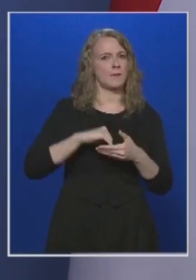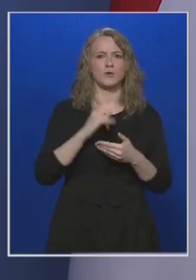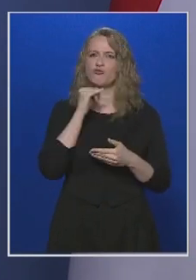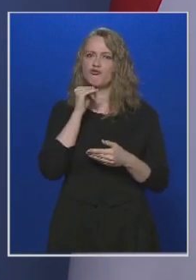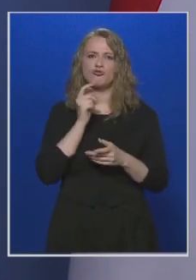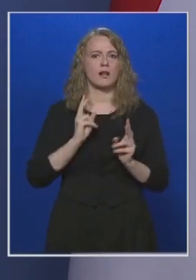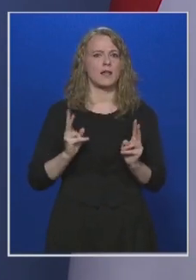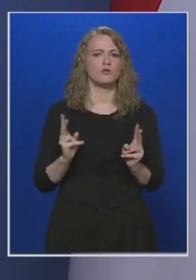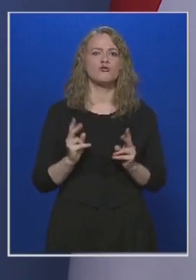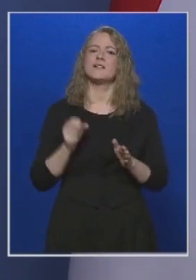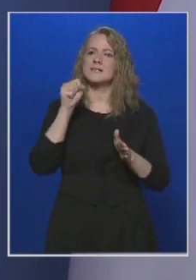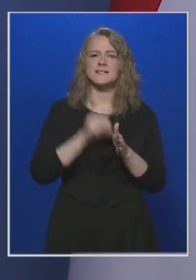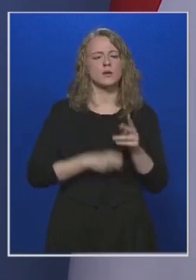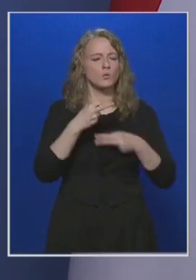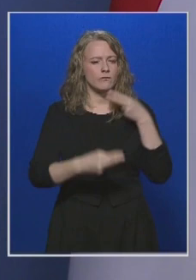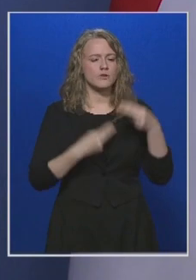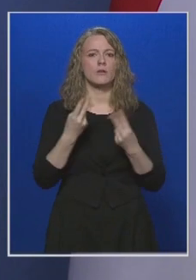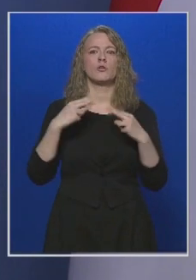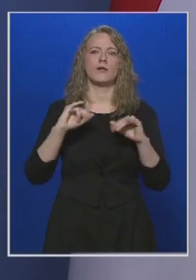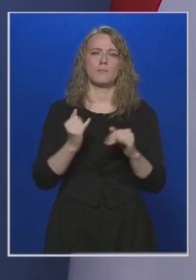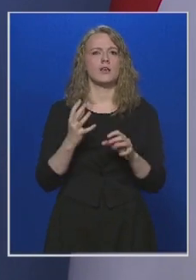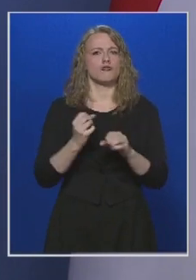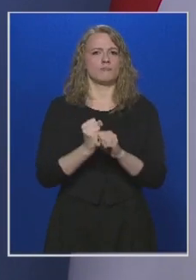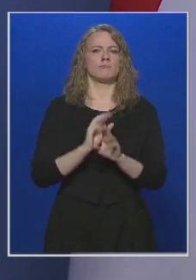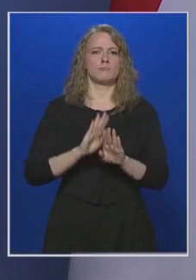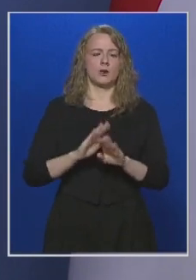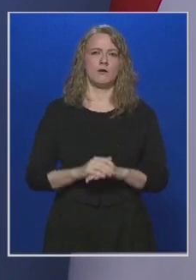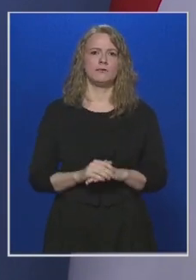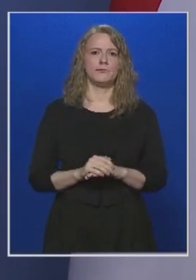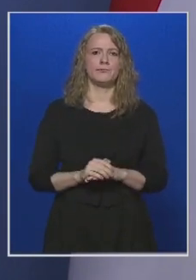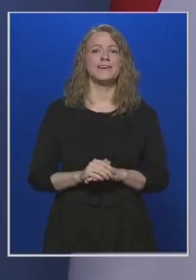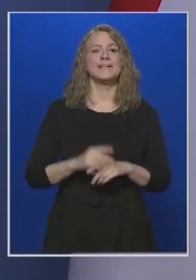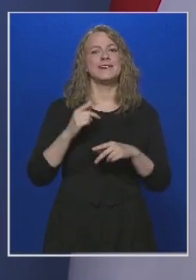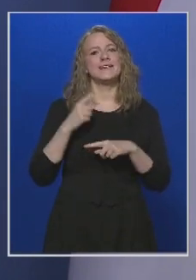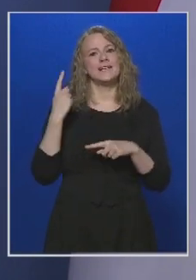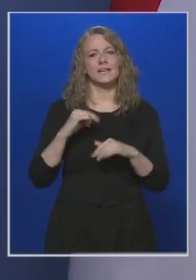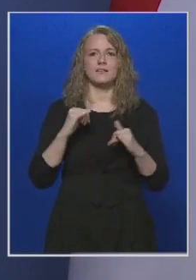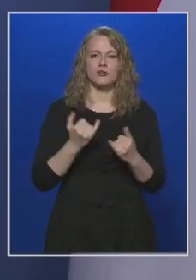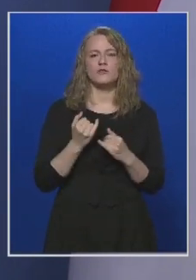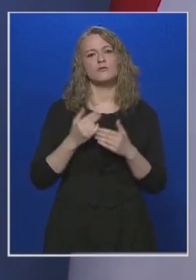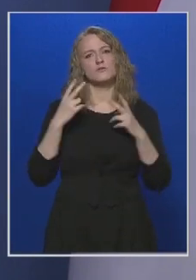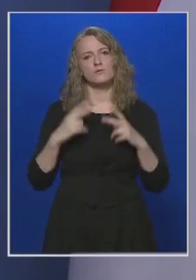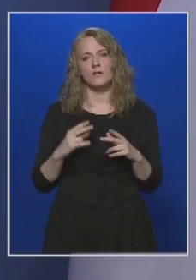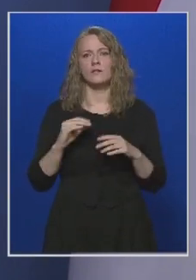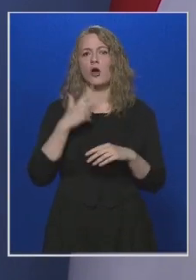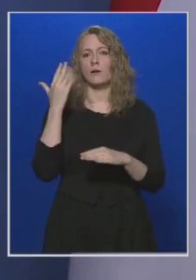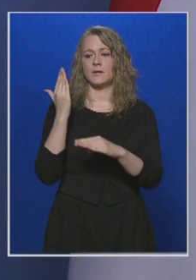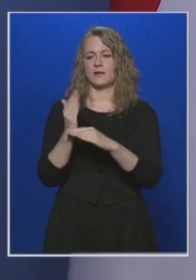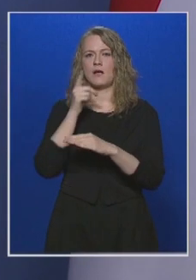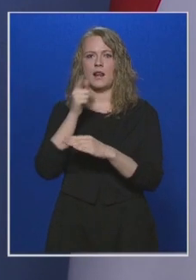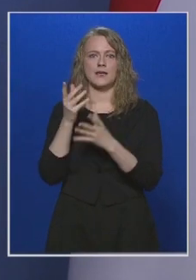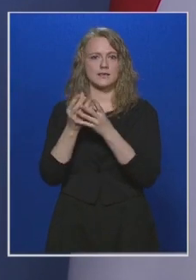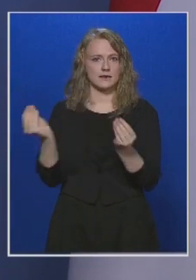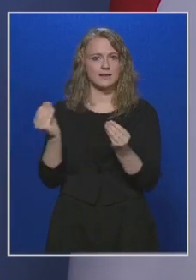és a szigorú vizsgálat pedig továbbra is fennmarad. Az ítélkezési szünet is 30-án le fog